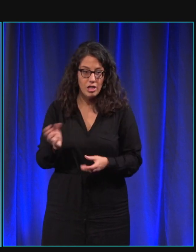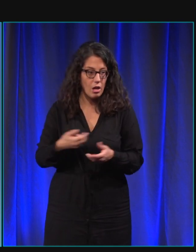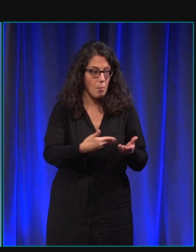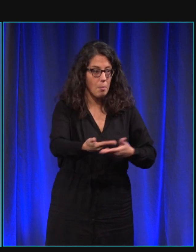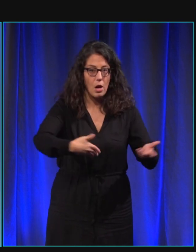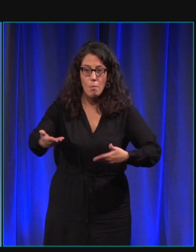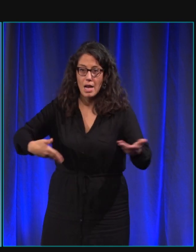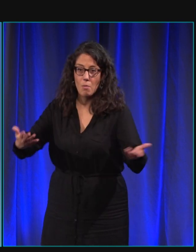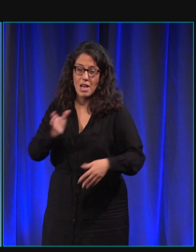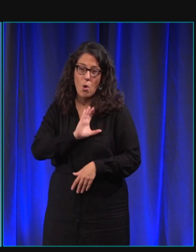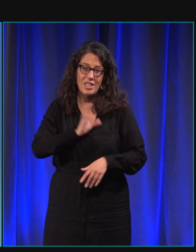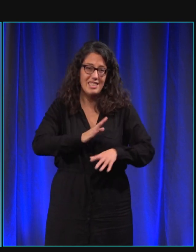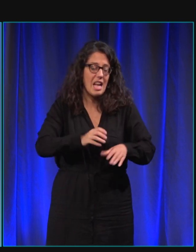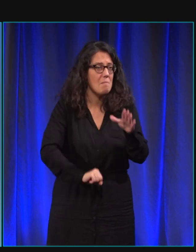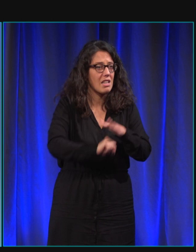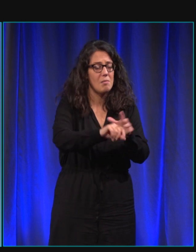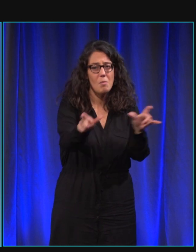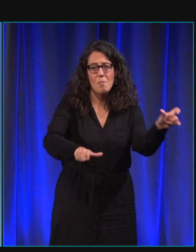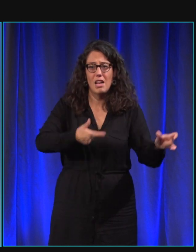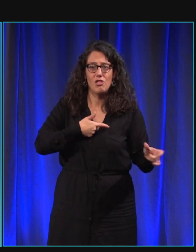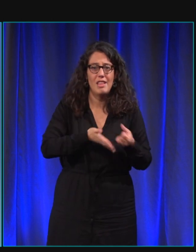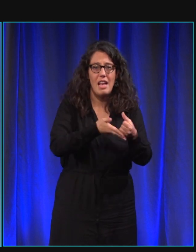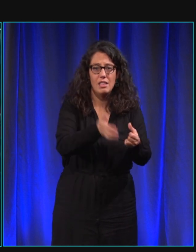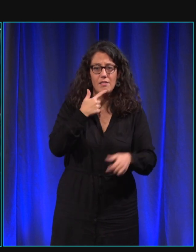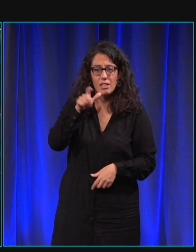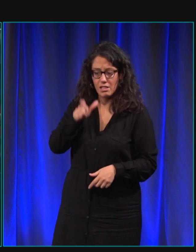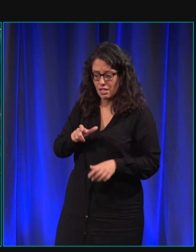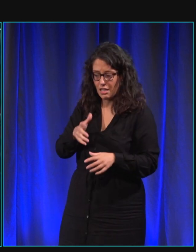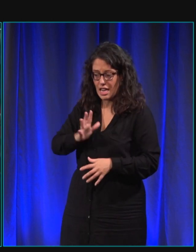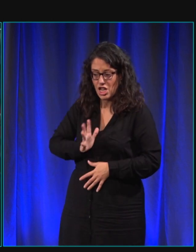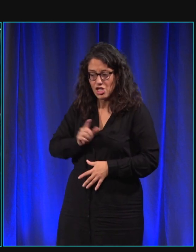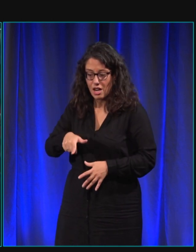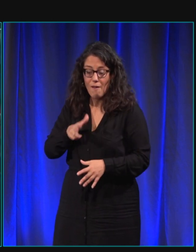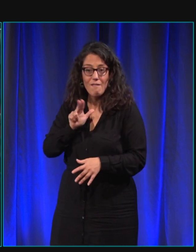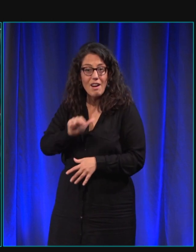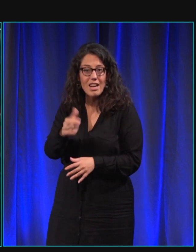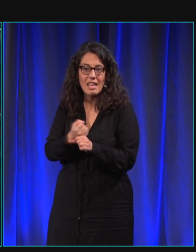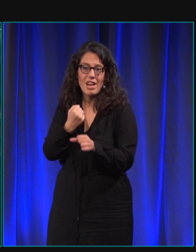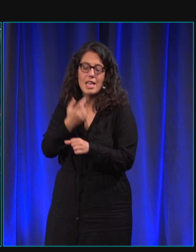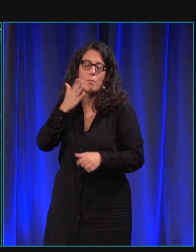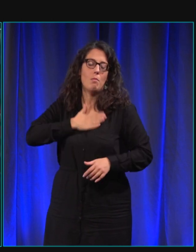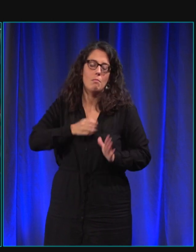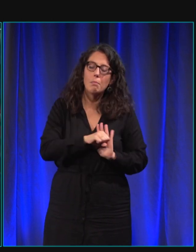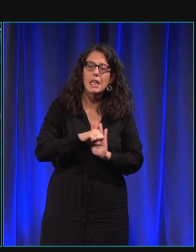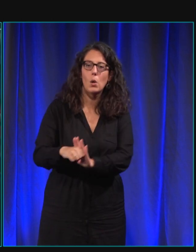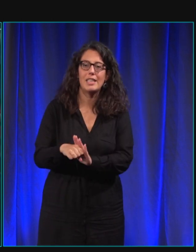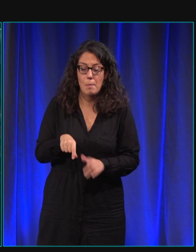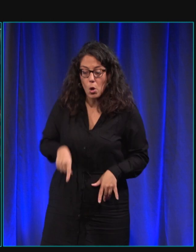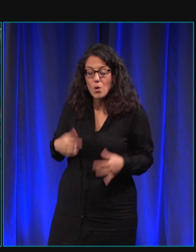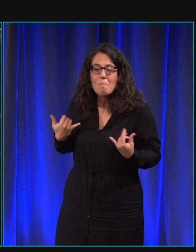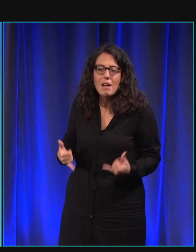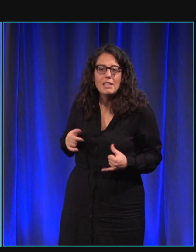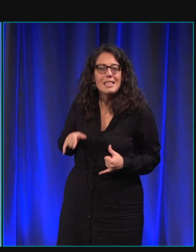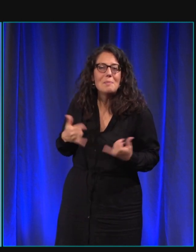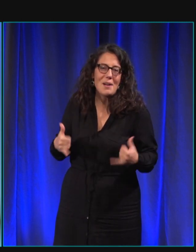que possible. Donc, les chiens qui vont aider vraiment une personne sourde, qui vont travailler, c'est notre priorité. Donc, lui, il n'a pas encore fini d'être